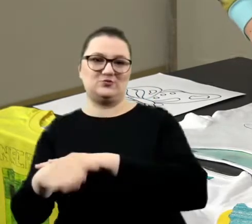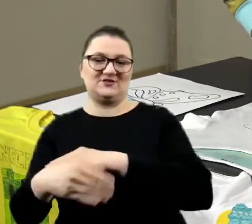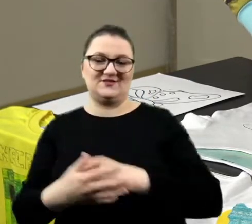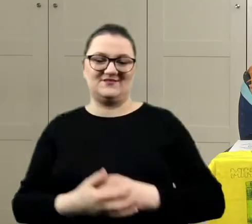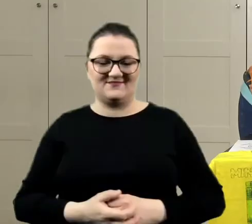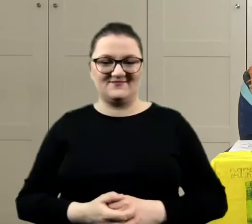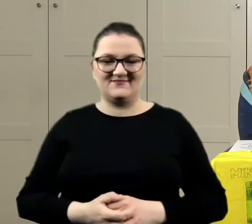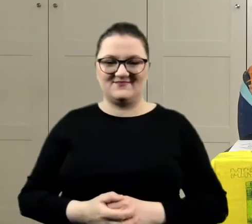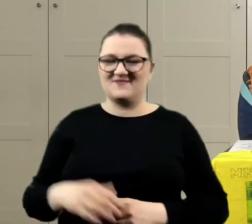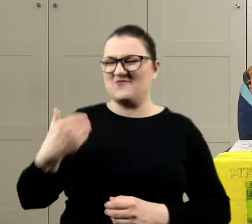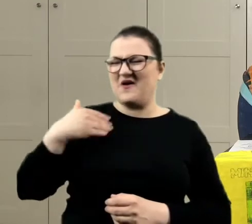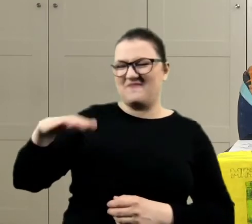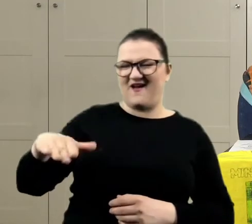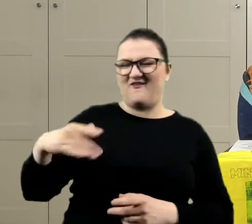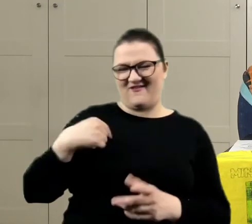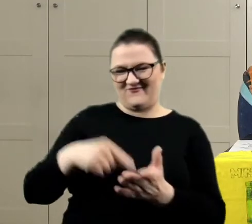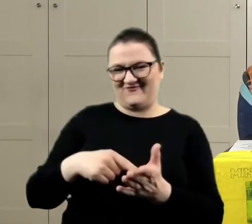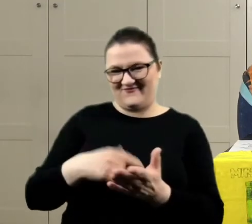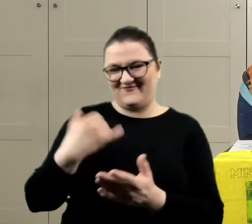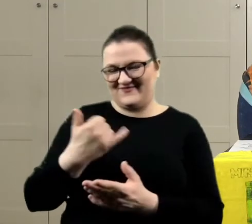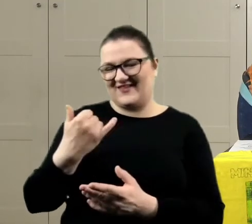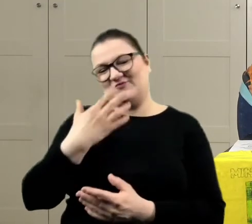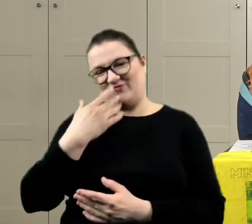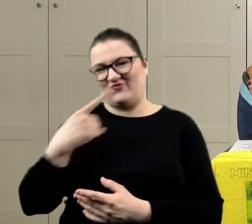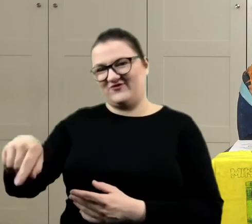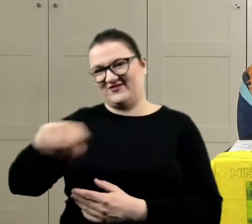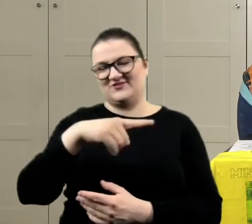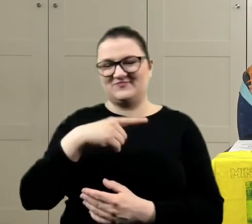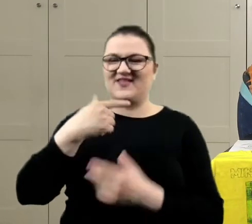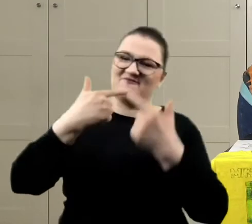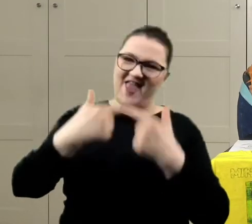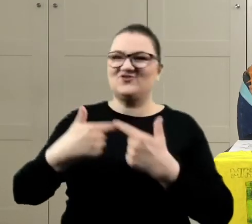Jak byłam mała, to zawsze mówiliśmy takie wierszyki.